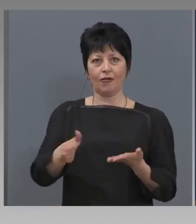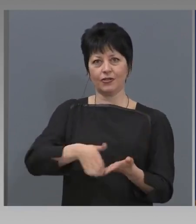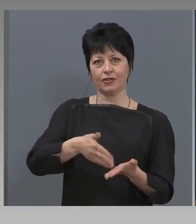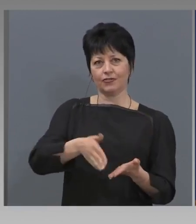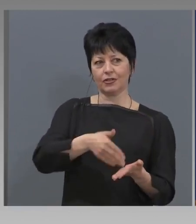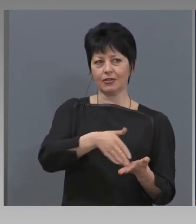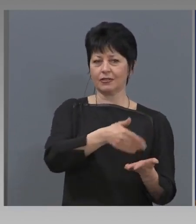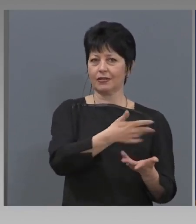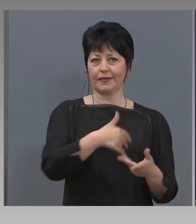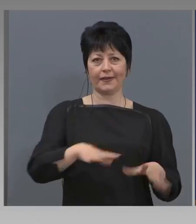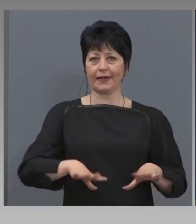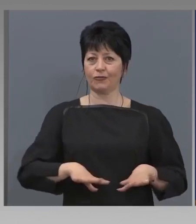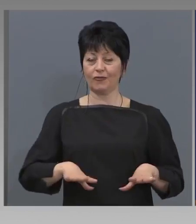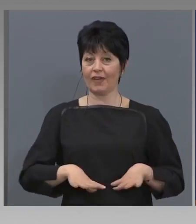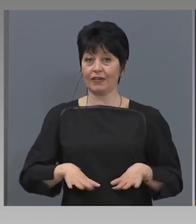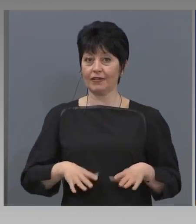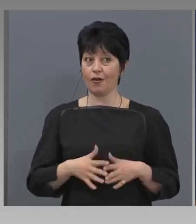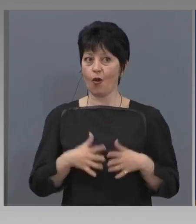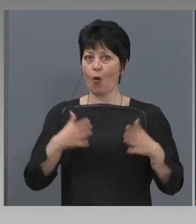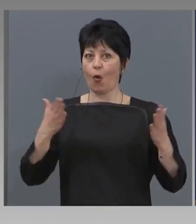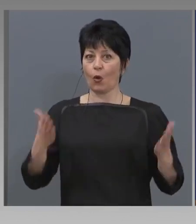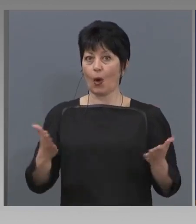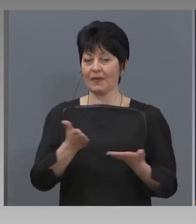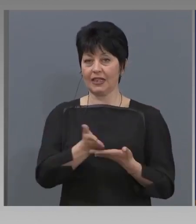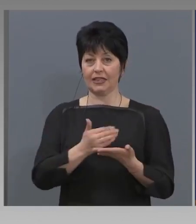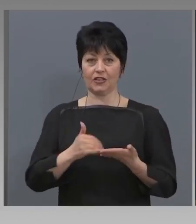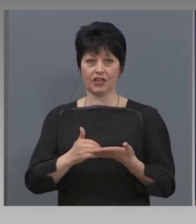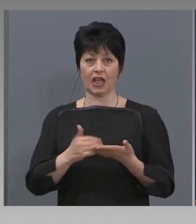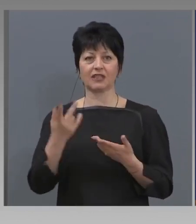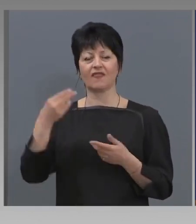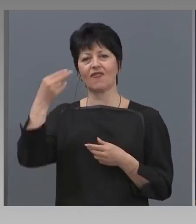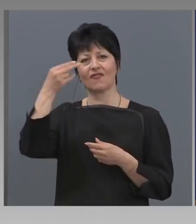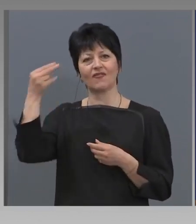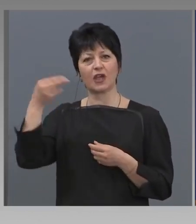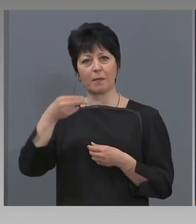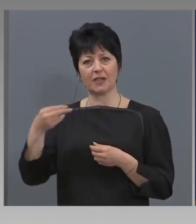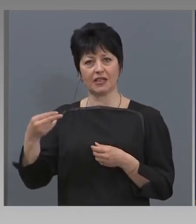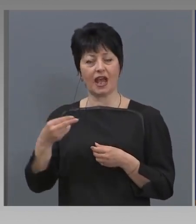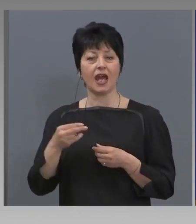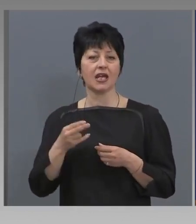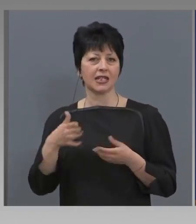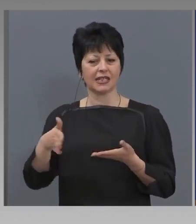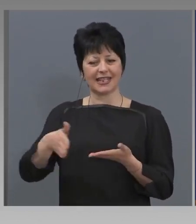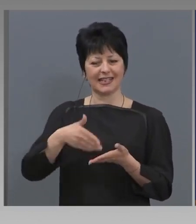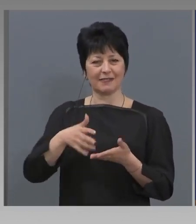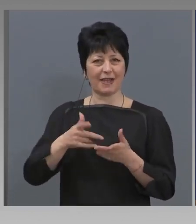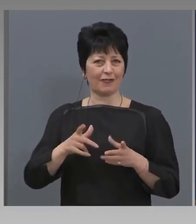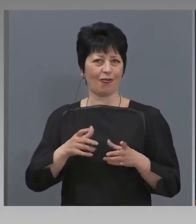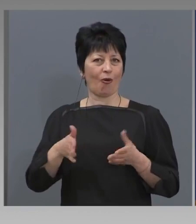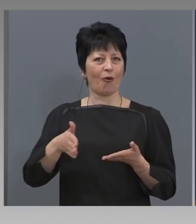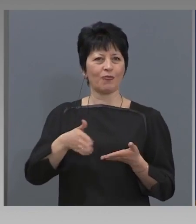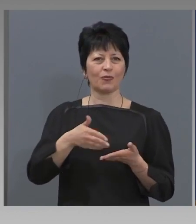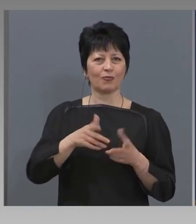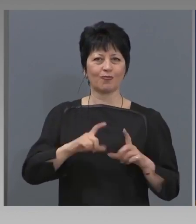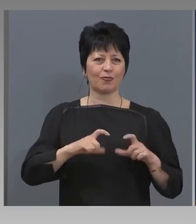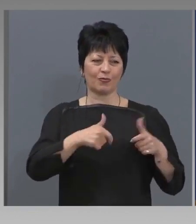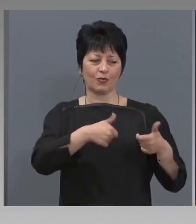Огромната част в фирмите за сметопочистване са оттам.